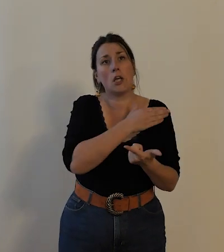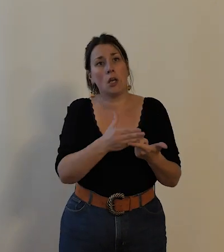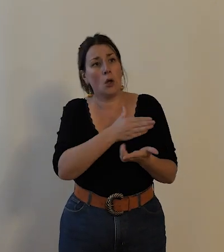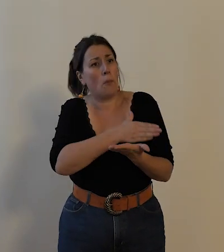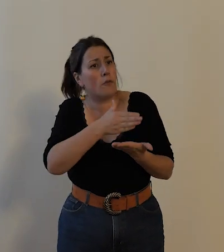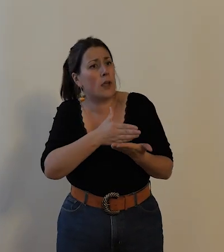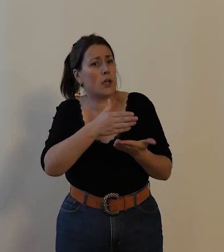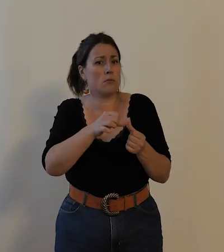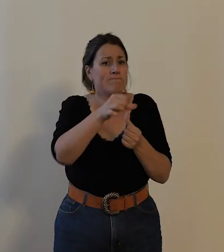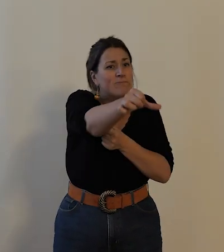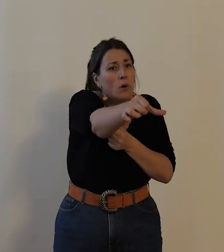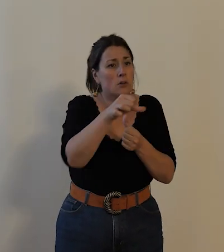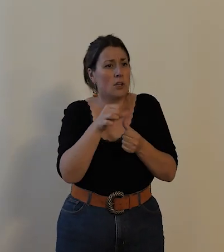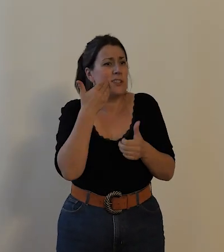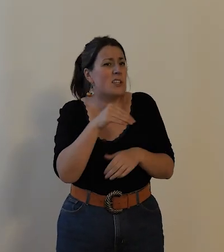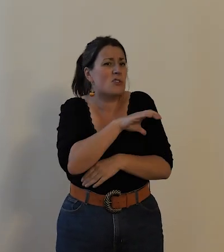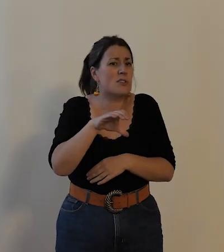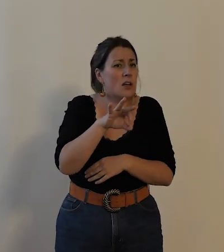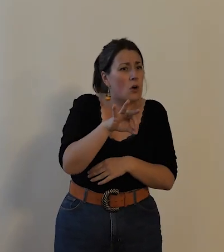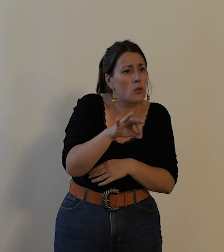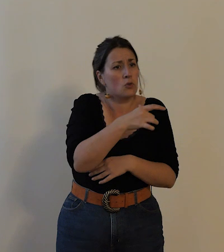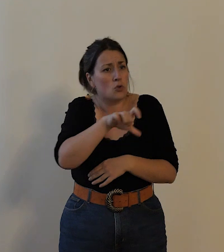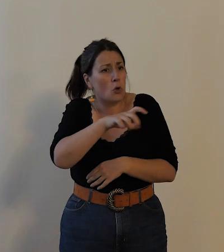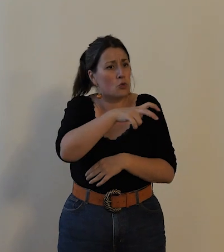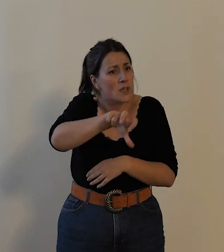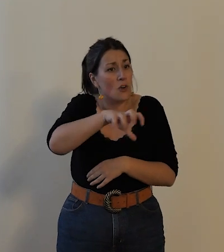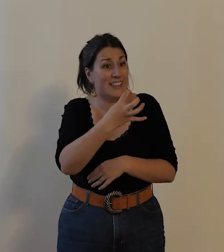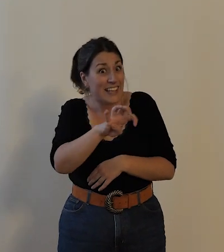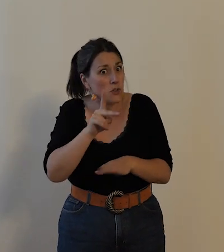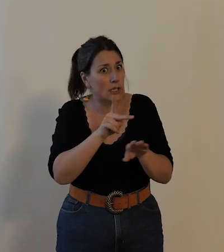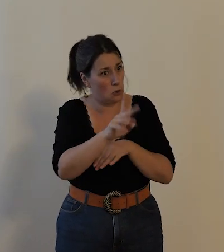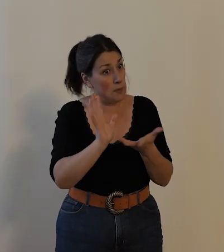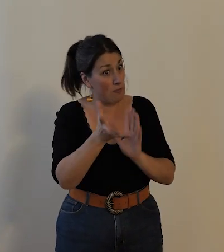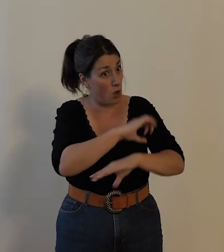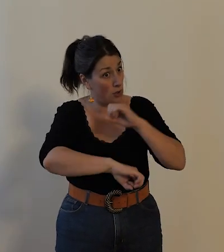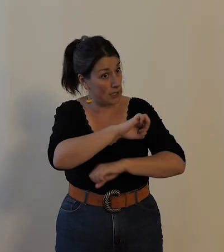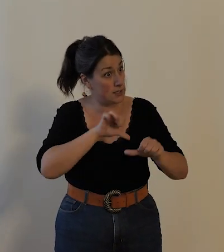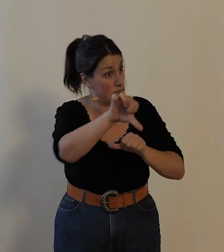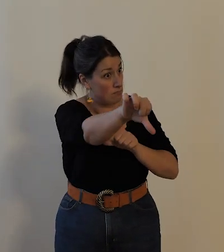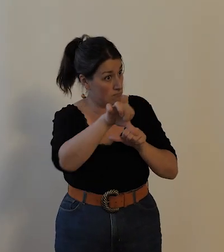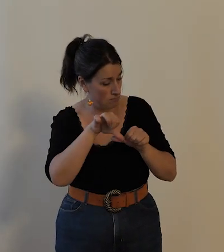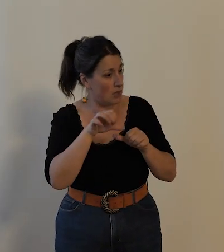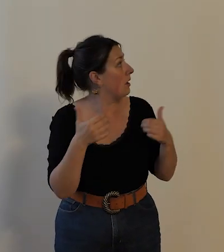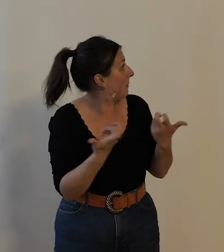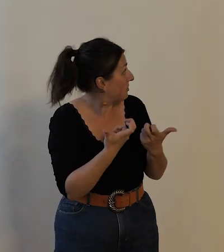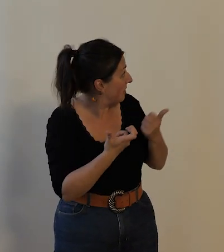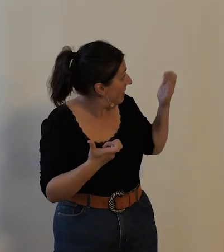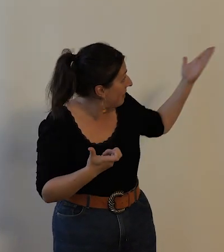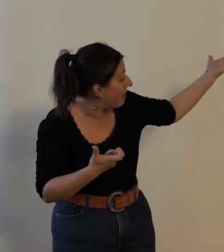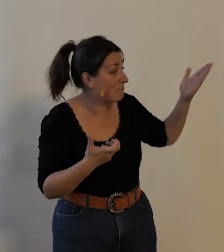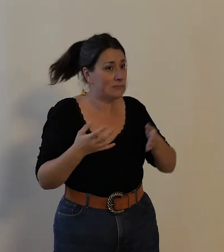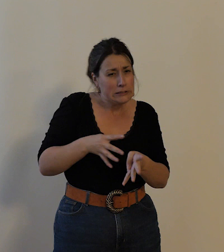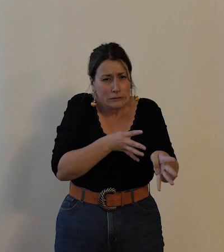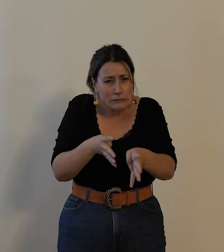distance 100, 150, 200, 300 et même 400 kilomètres et ici vous avez le départ d'un de ces brevets de longue distance